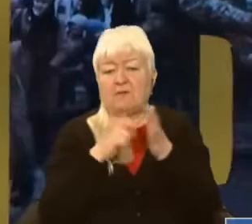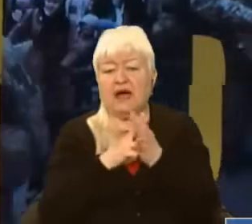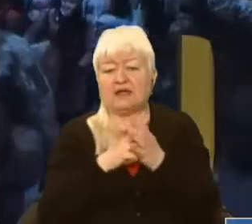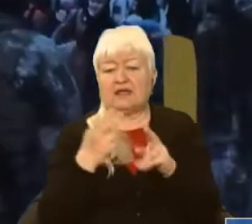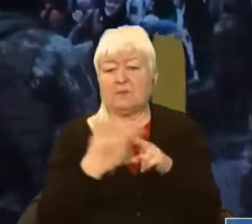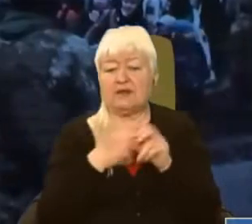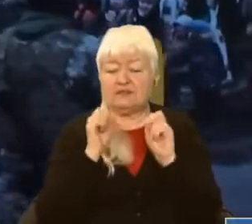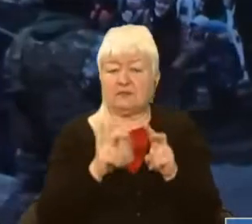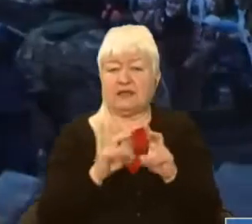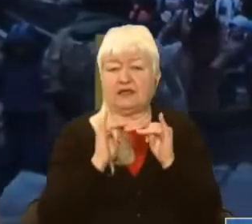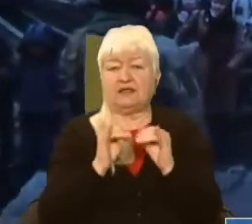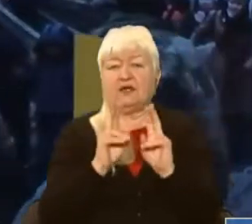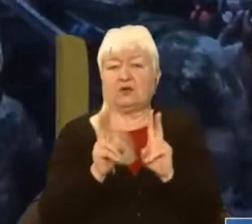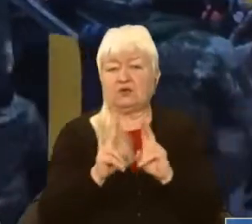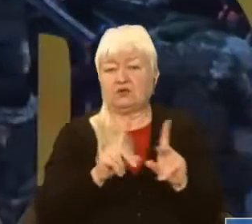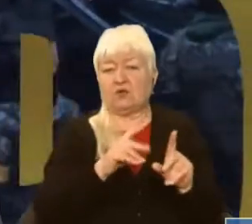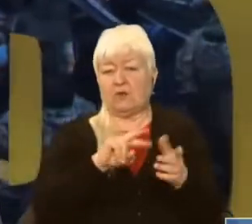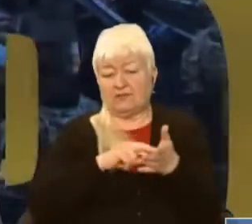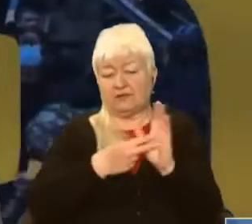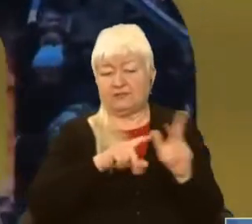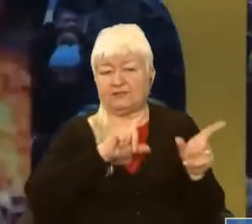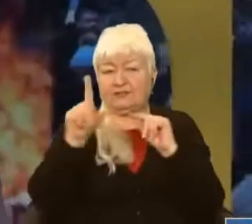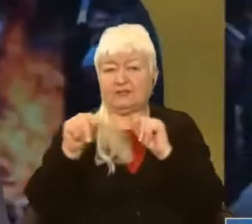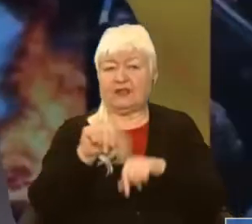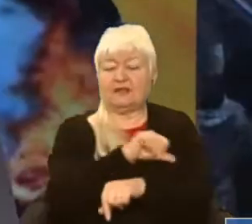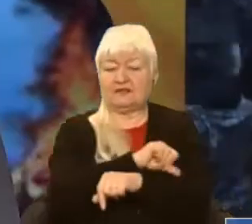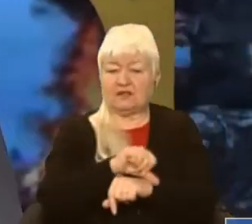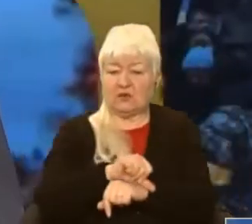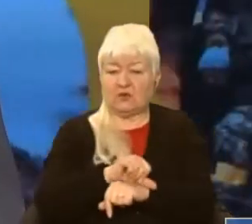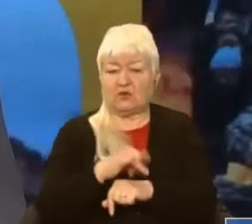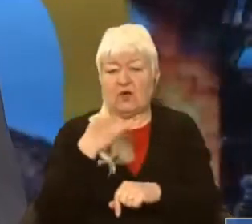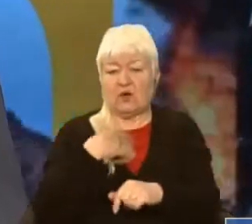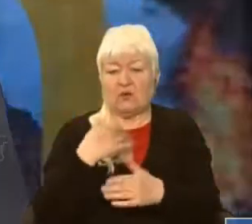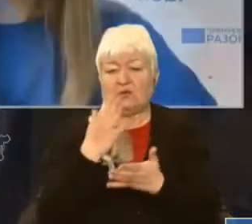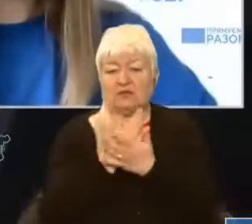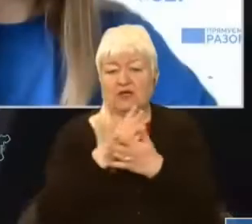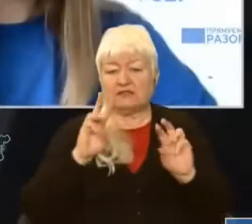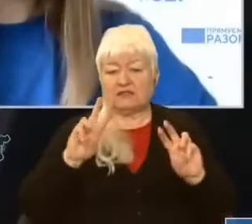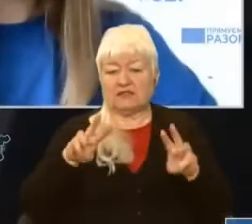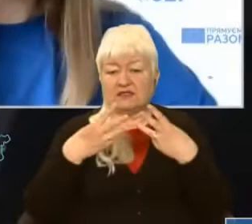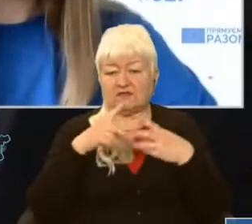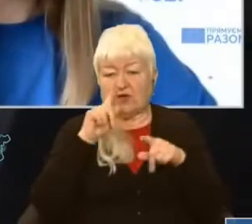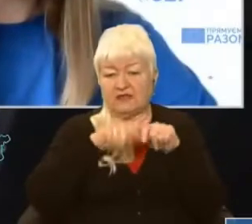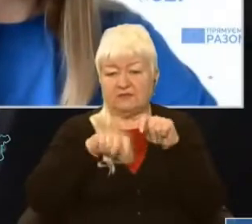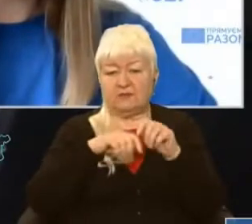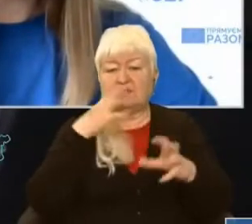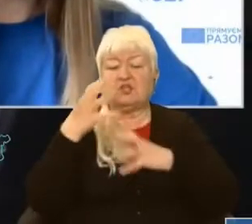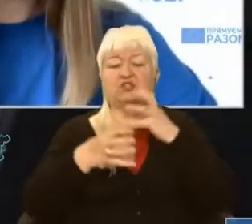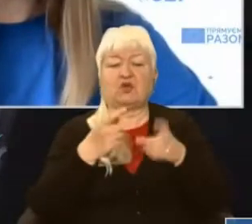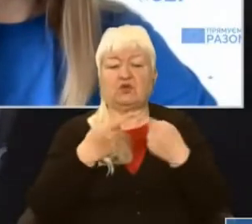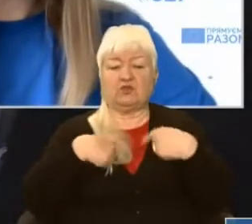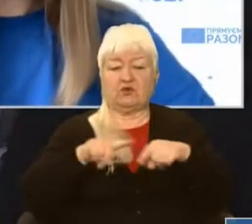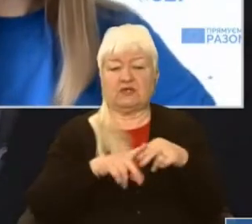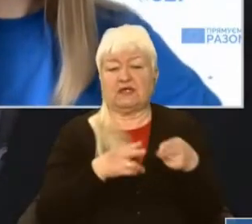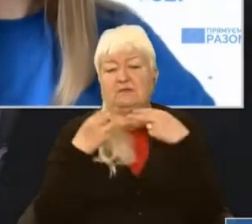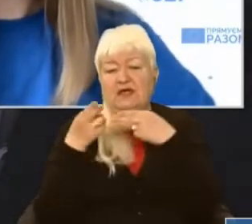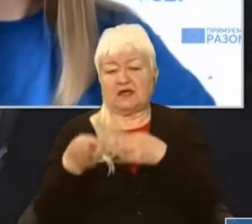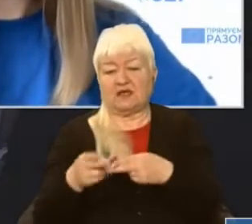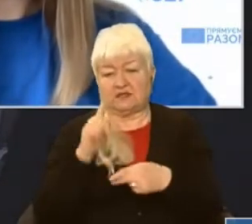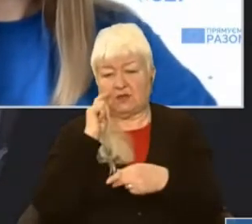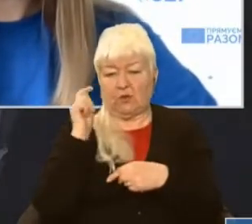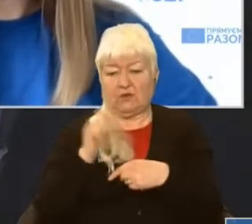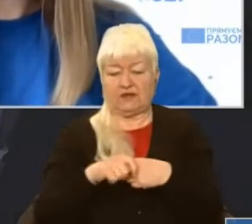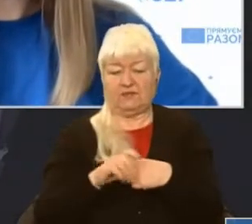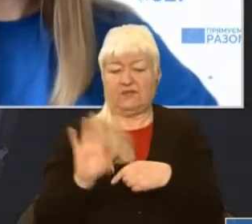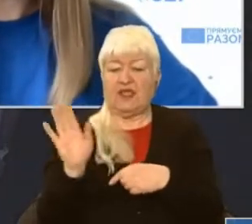планує виїхати за кордон. З нами на зв'язку з цього приводу Ірина Мидловець. Це експертка Міжнародної Організації з міграції в Україні.